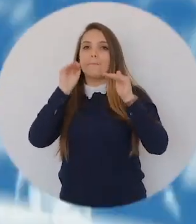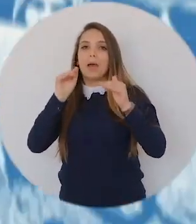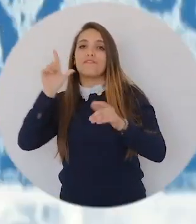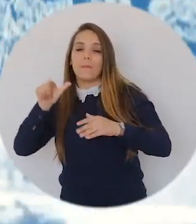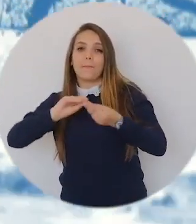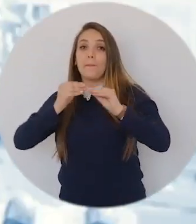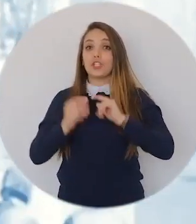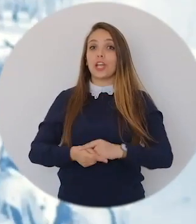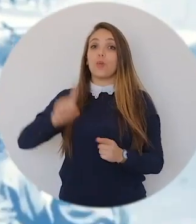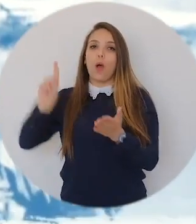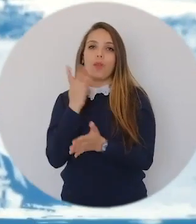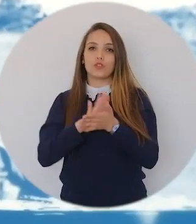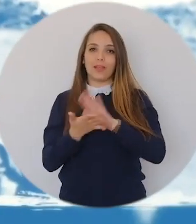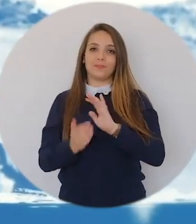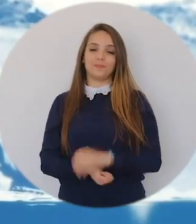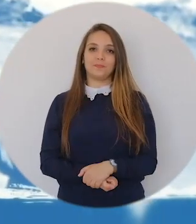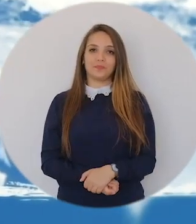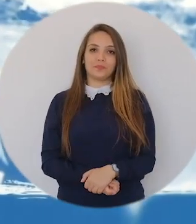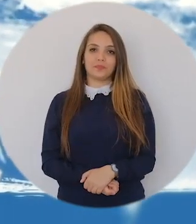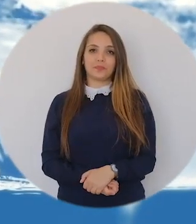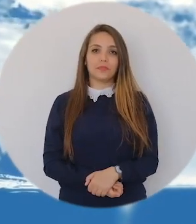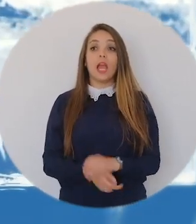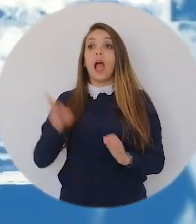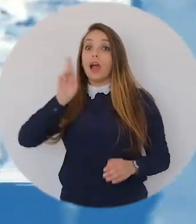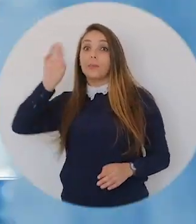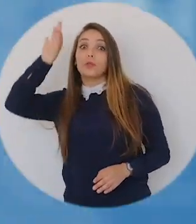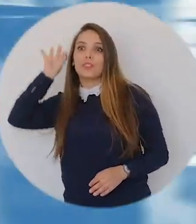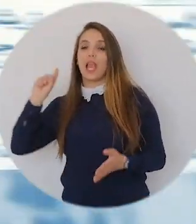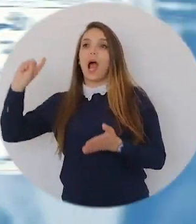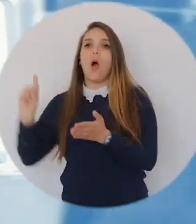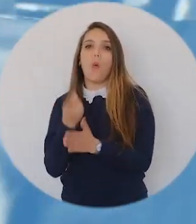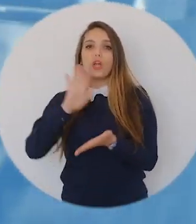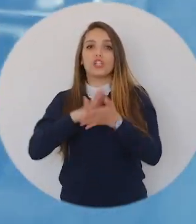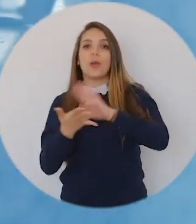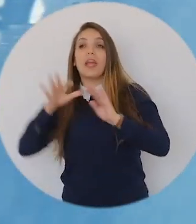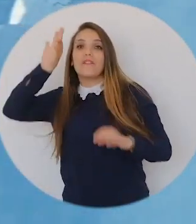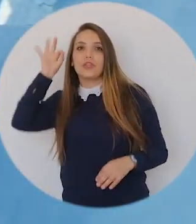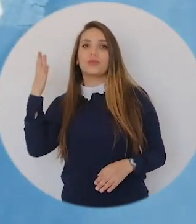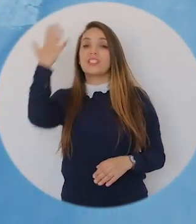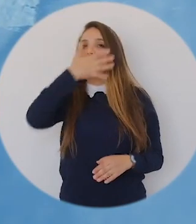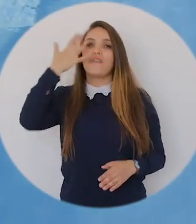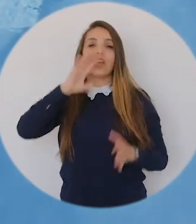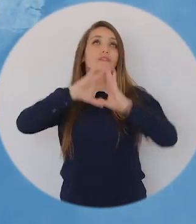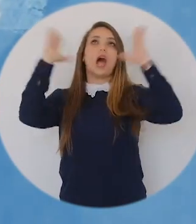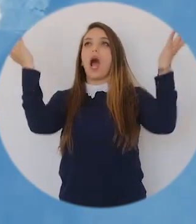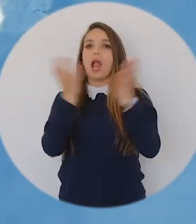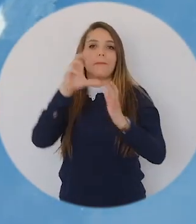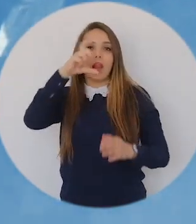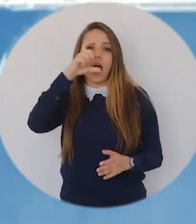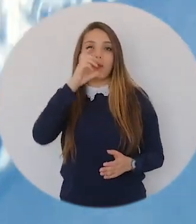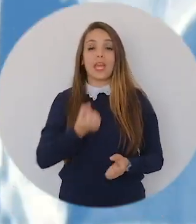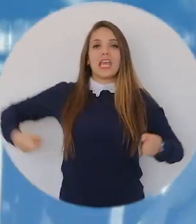تستمر بصفتها المنظمة الحقوقية الرئيسية في تونس الرابطة هي أول جمعية حقوقية في تونس في أفريقيا وفي العالم